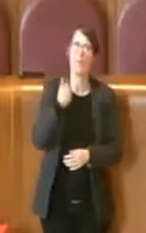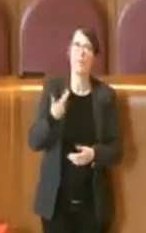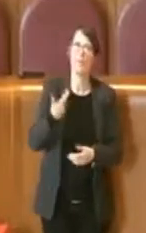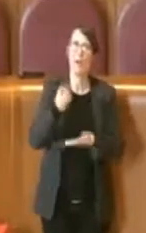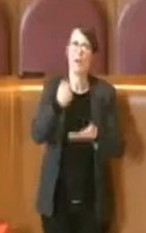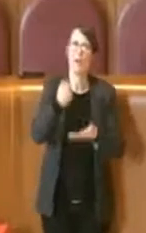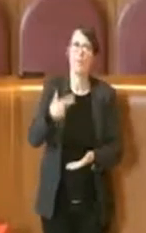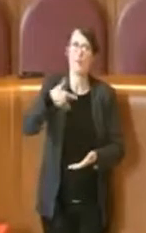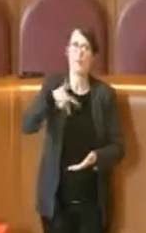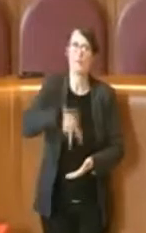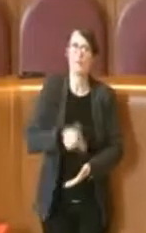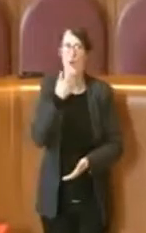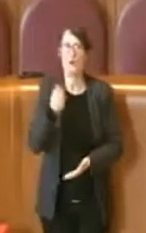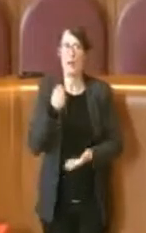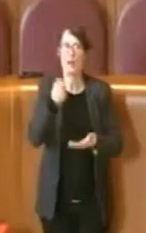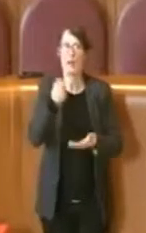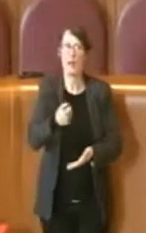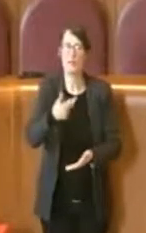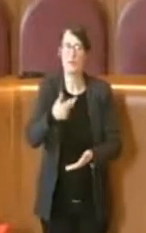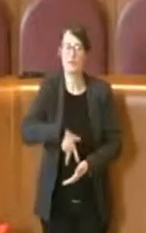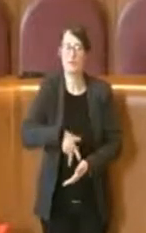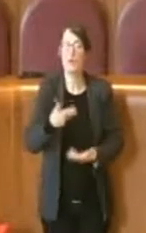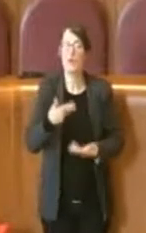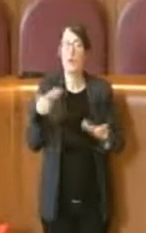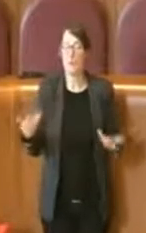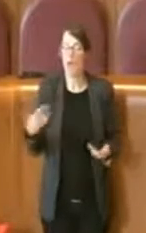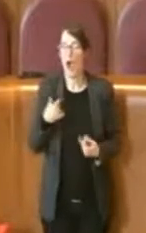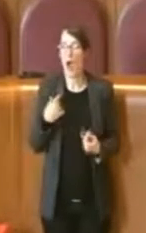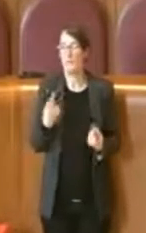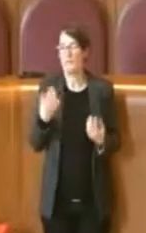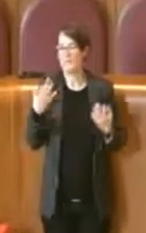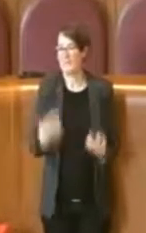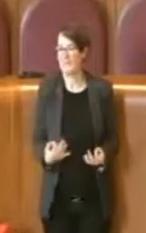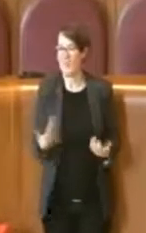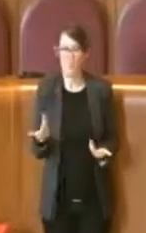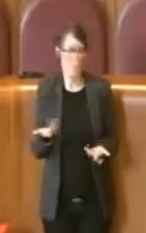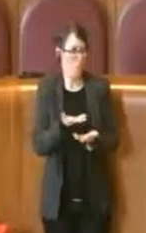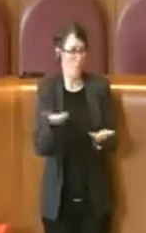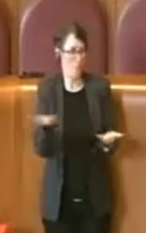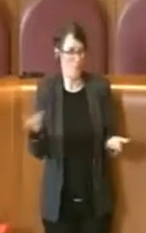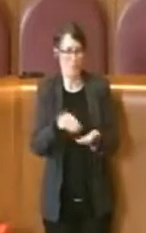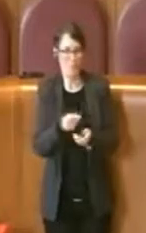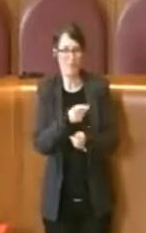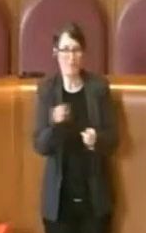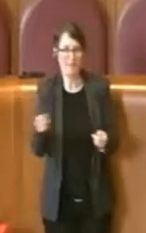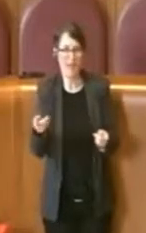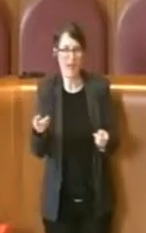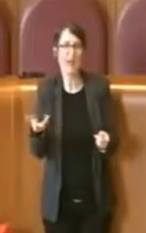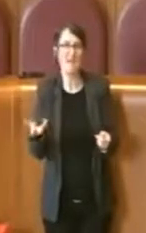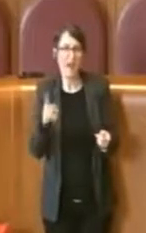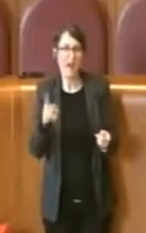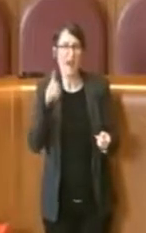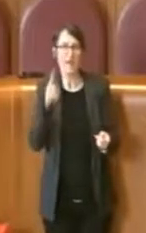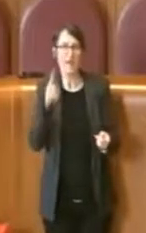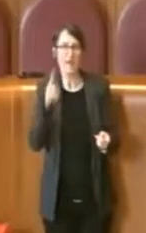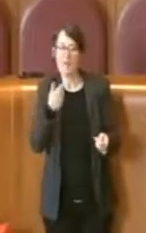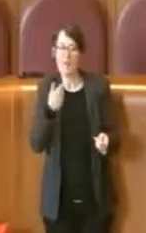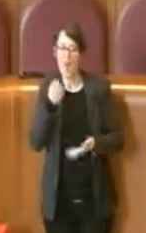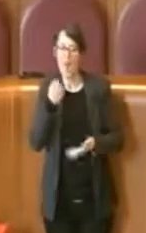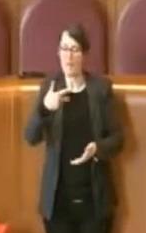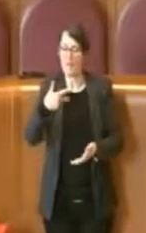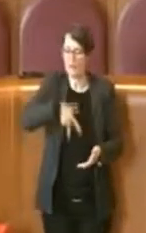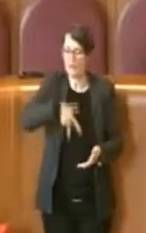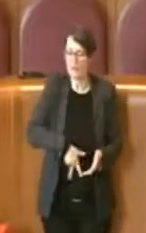48 consiglieri qui presenti in Assemblea Capitolina, che qualora fossero mancati fondi al sociale avremmo trovato